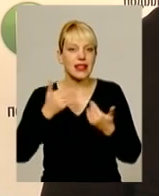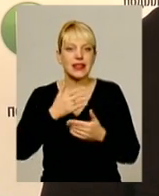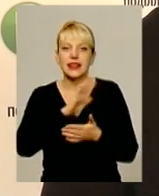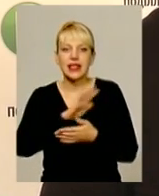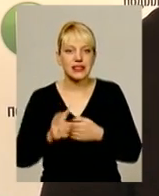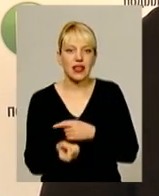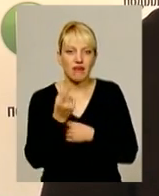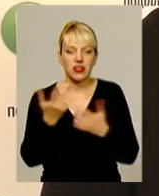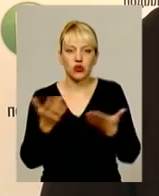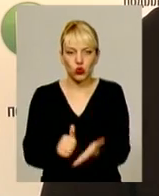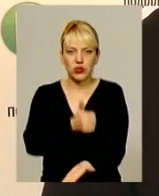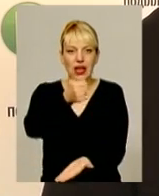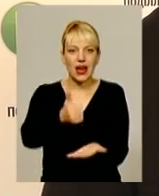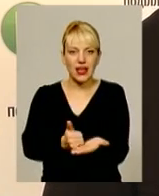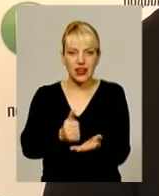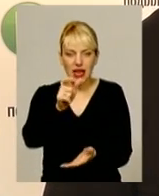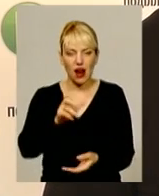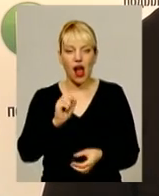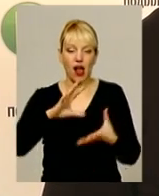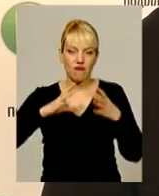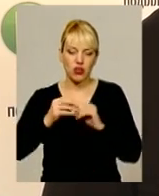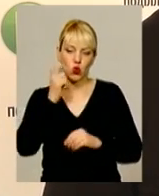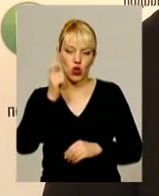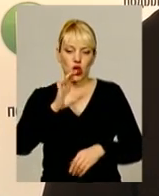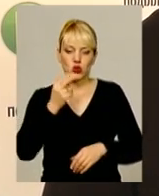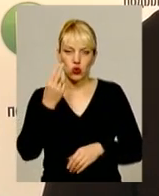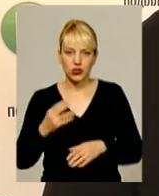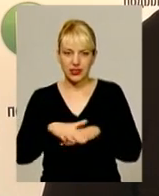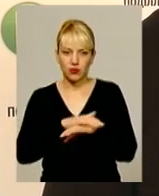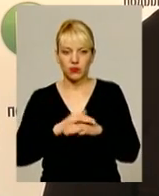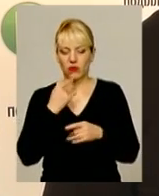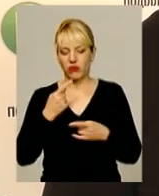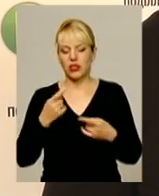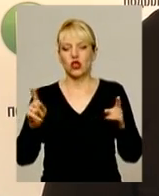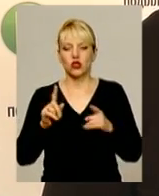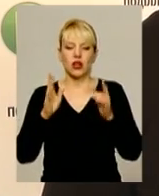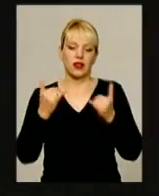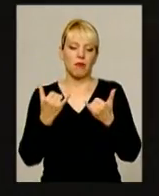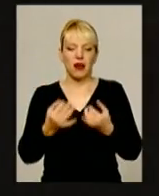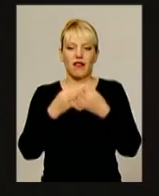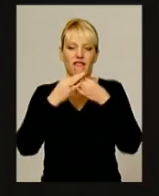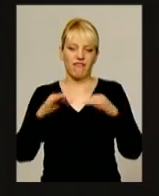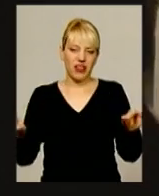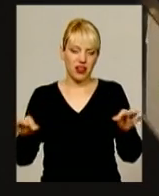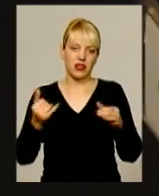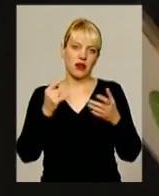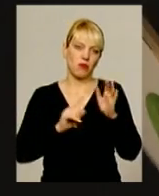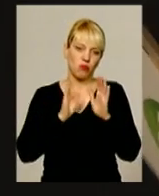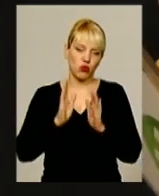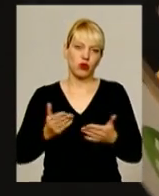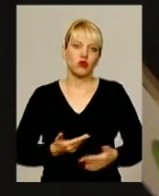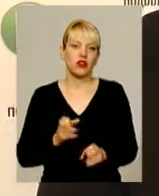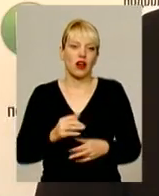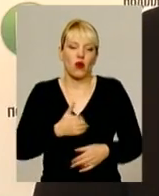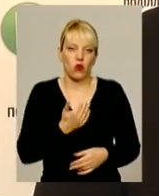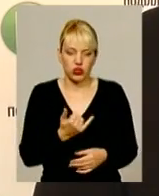Ну, весь український соціум сказав, що ось тепер ми вільні, і будемо жити як хочемо. І ми почали тягнути